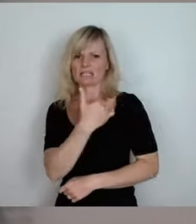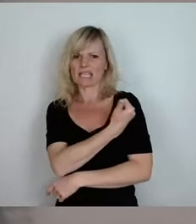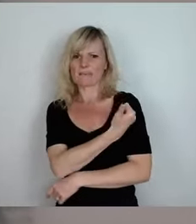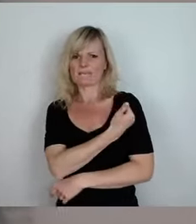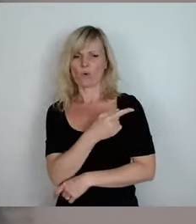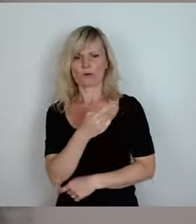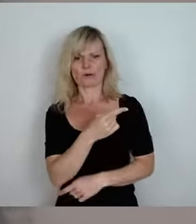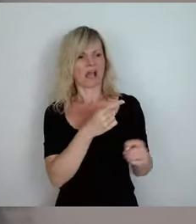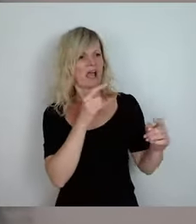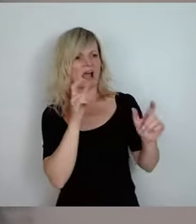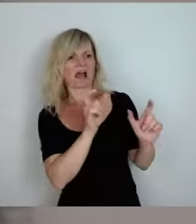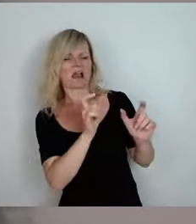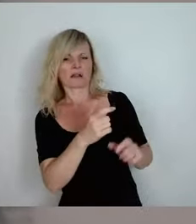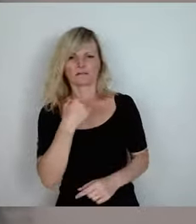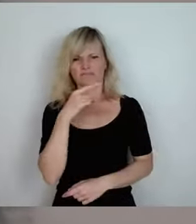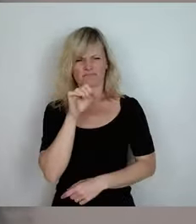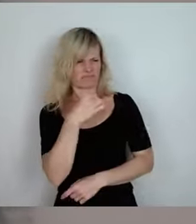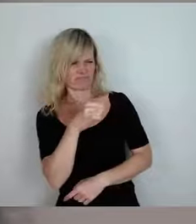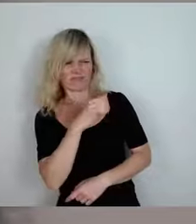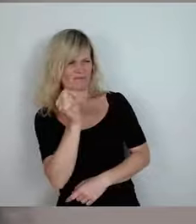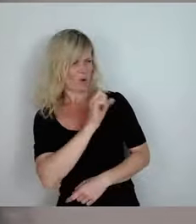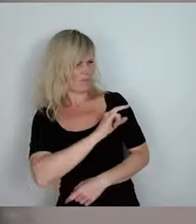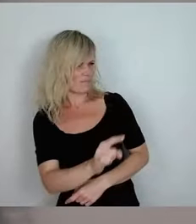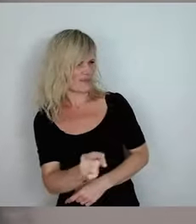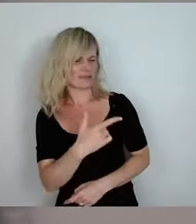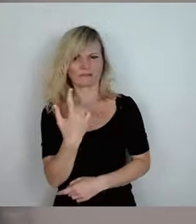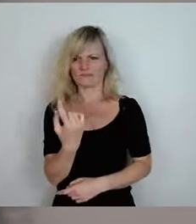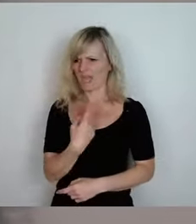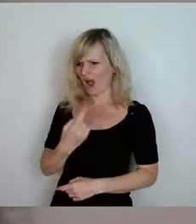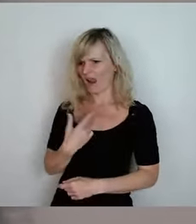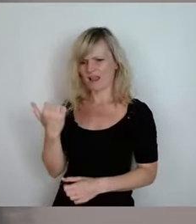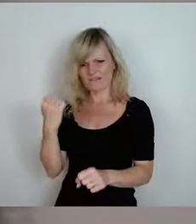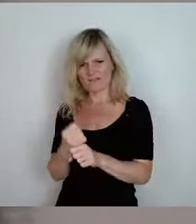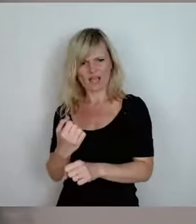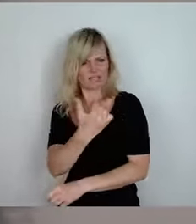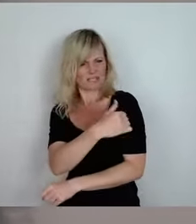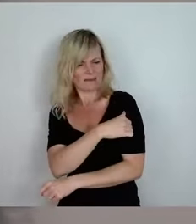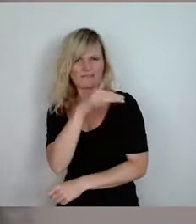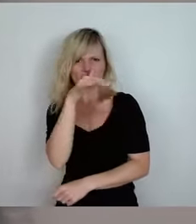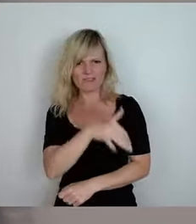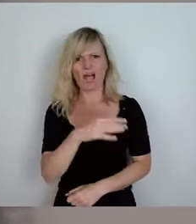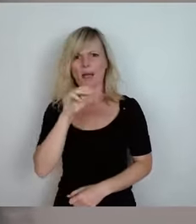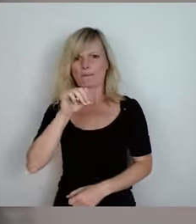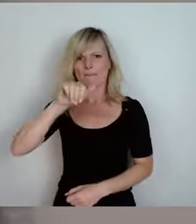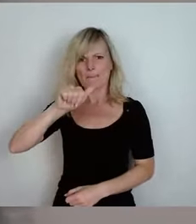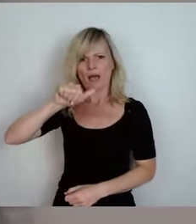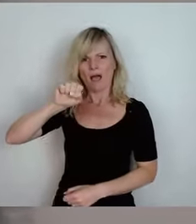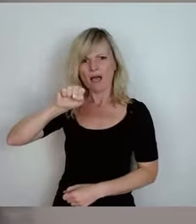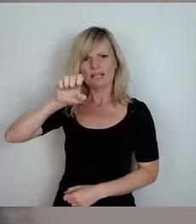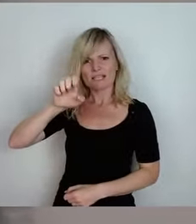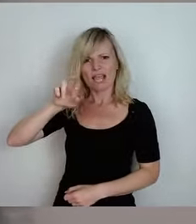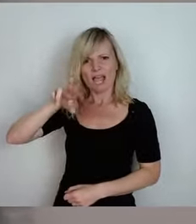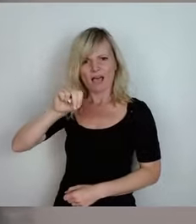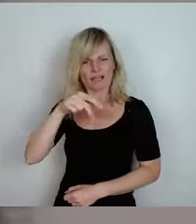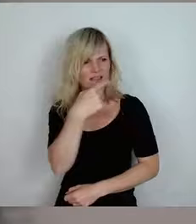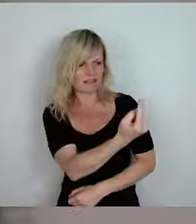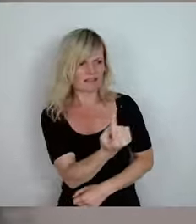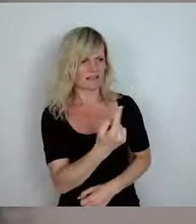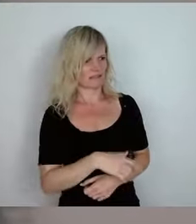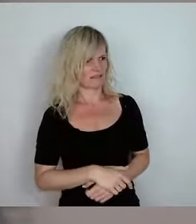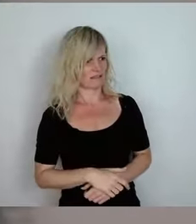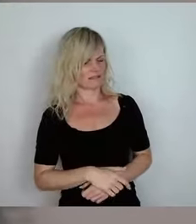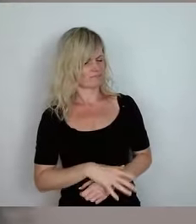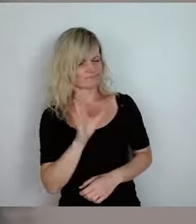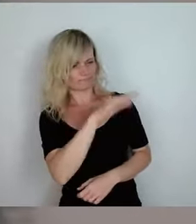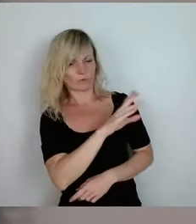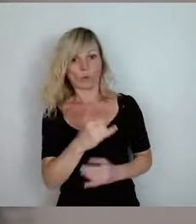sein, dass jetzt Masern irgendwo wieder auftreten. Wir sind doch alle geimpft. Dass dieser Landstrich jetzt so daneben steht und sagt, also ich lasse